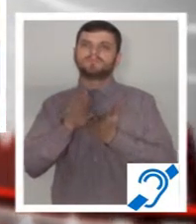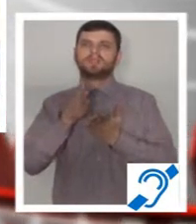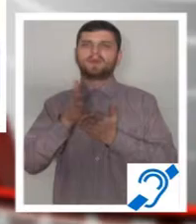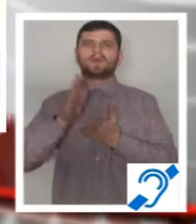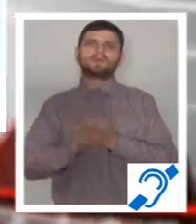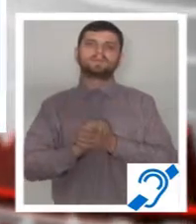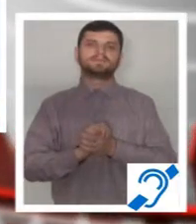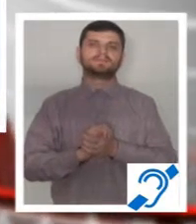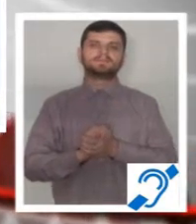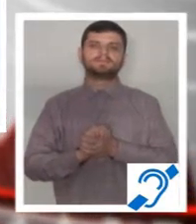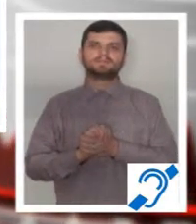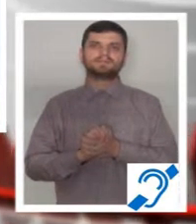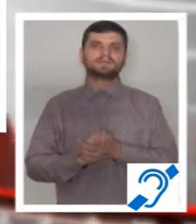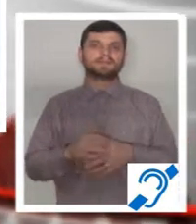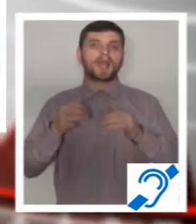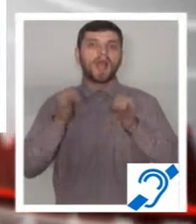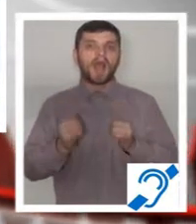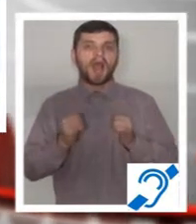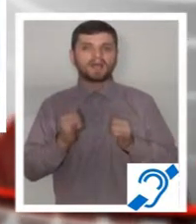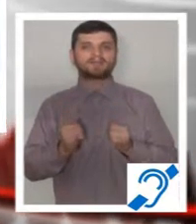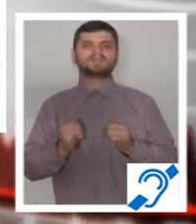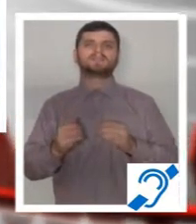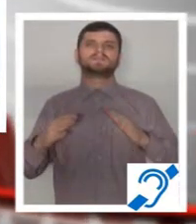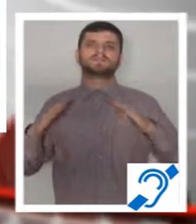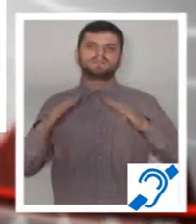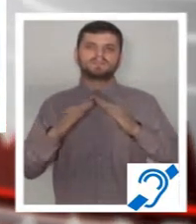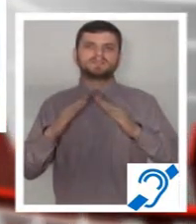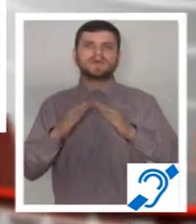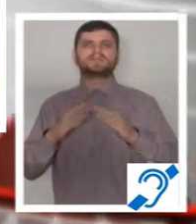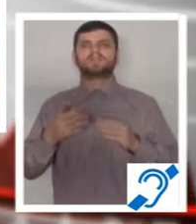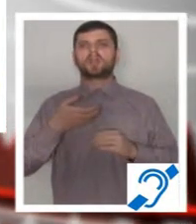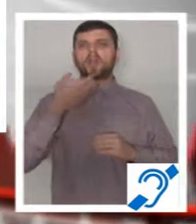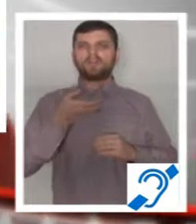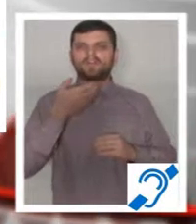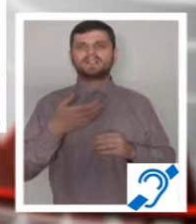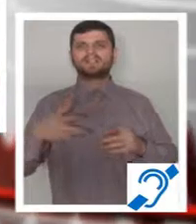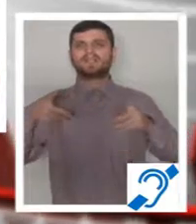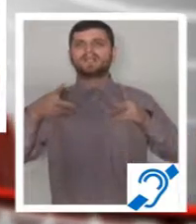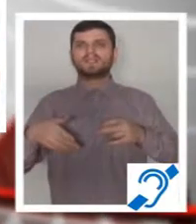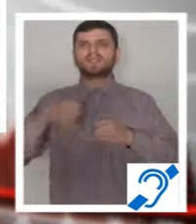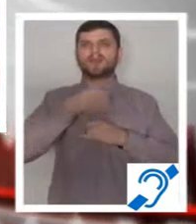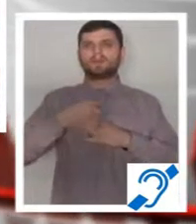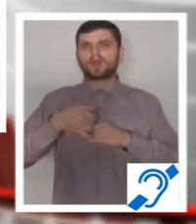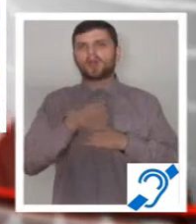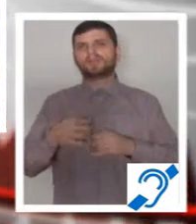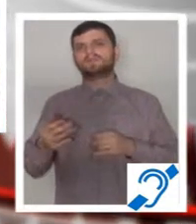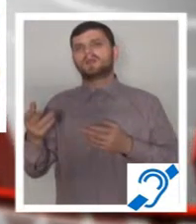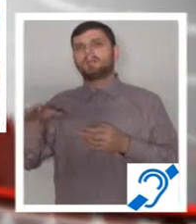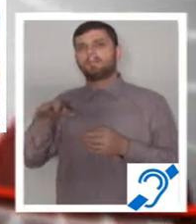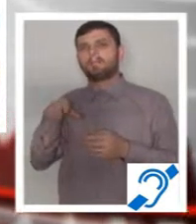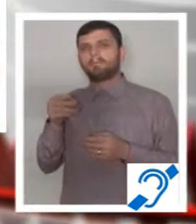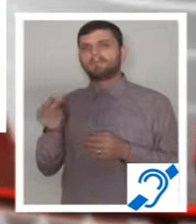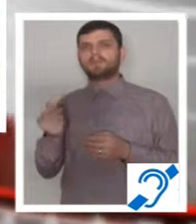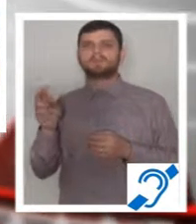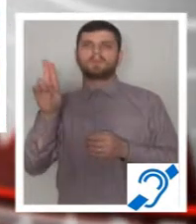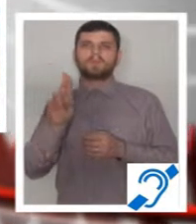acest proiect. Astăzi, la Căpățânenie, a avut loc conferința de presă de închidere a unui proiect finanțat din fonduri europene. Proiectul Valea